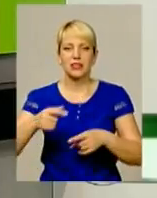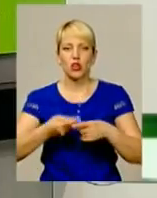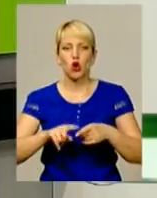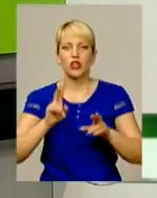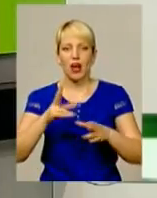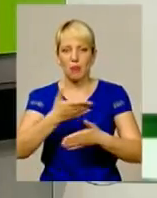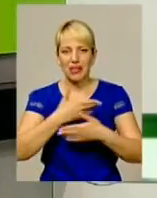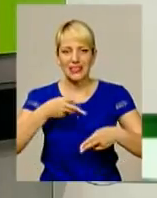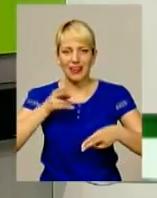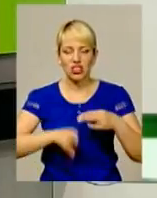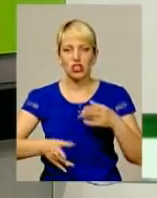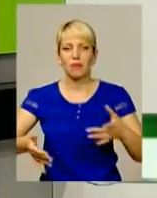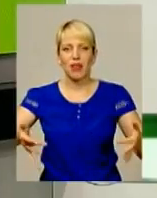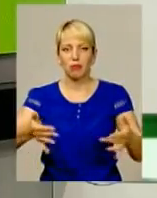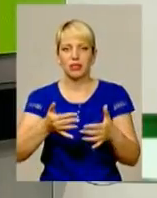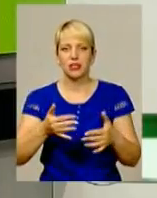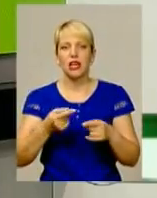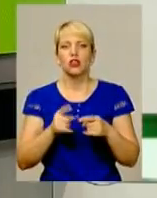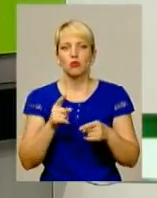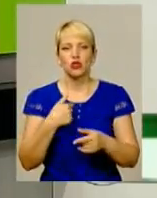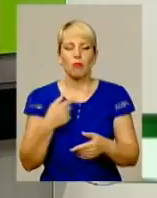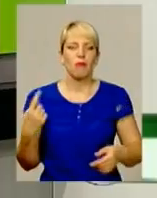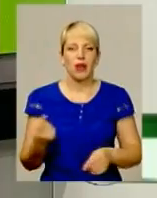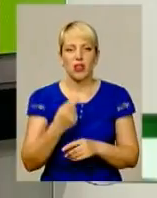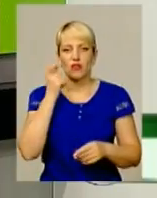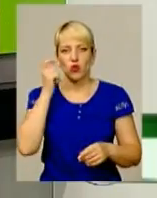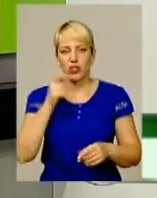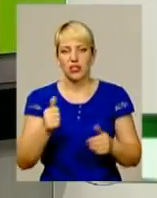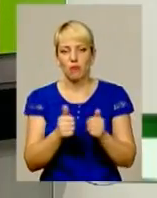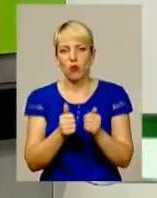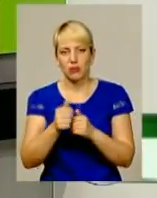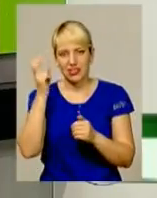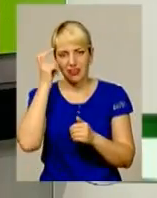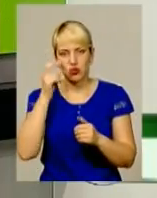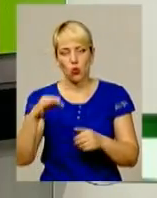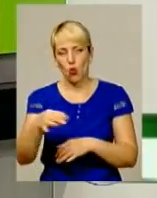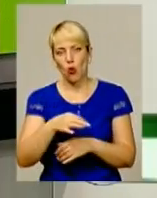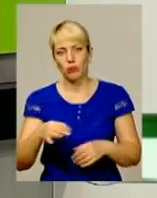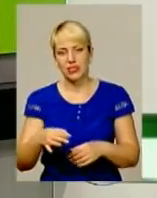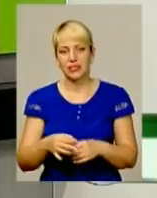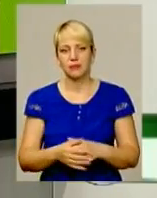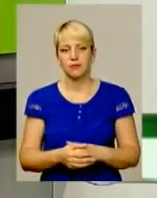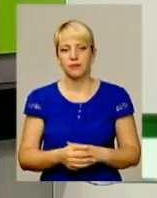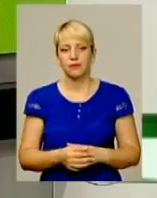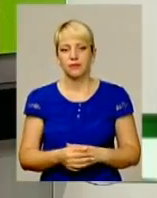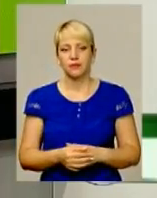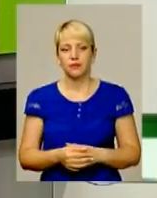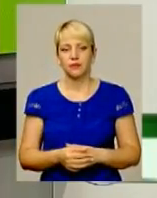закінчимо набір, тому що ми перші в Україні сьогодні поряд з Київською областю, Києвом, Київська область,